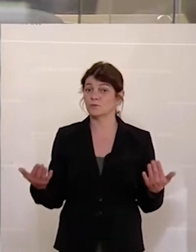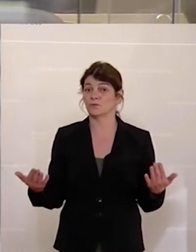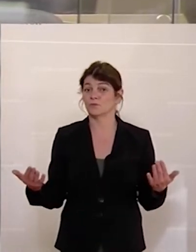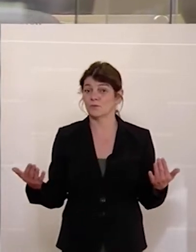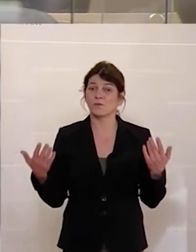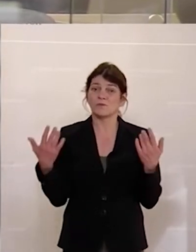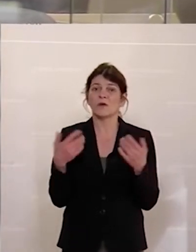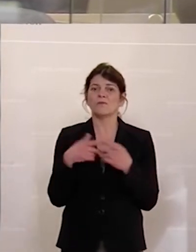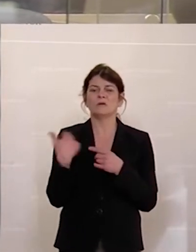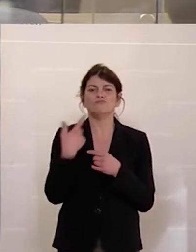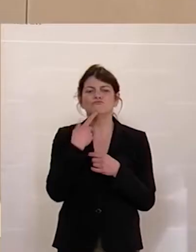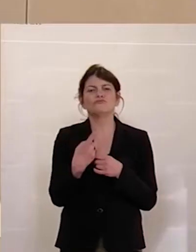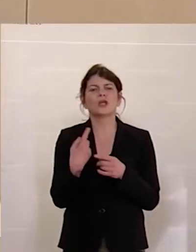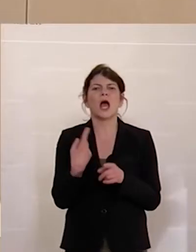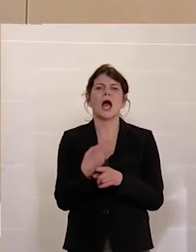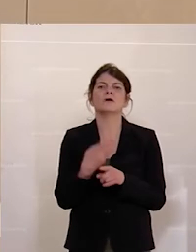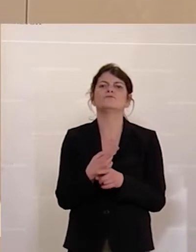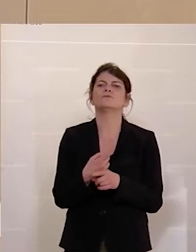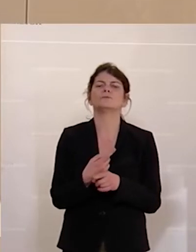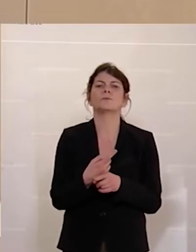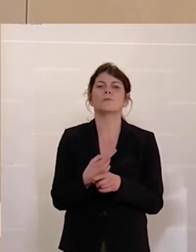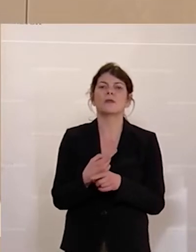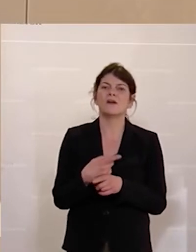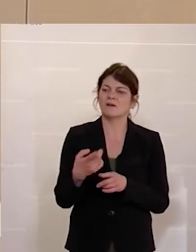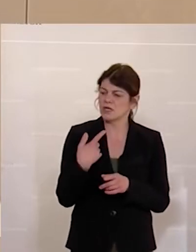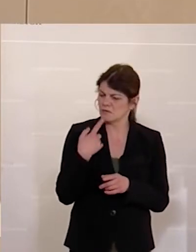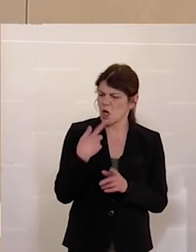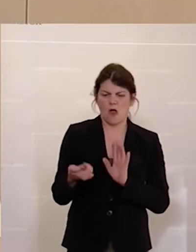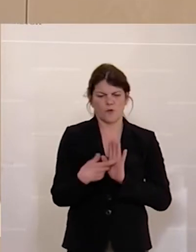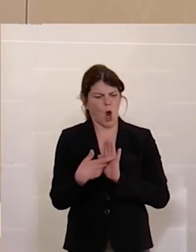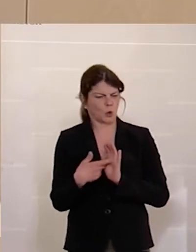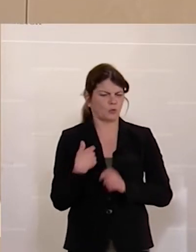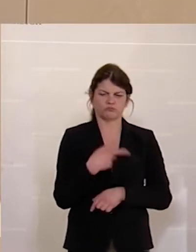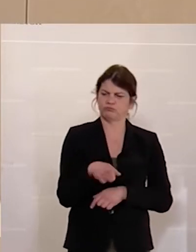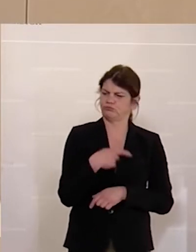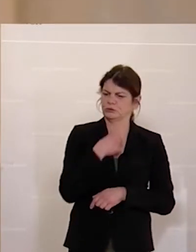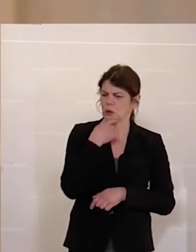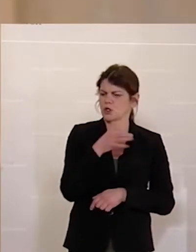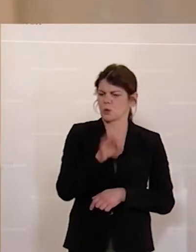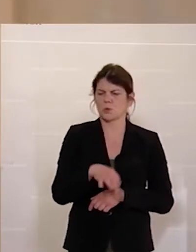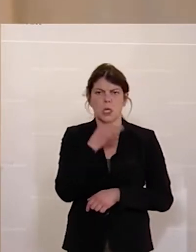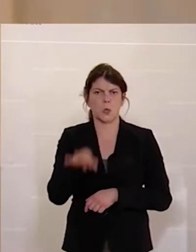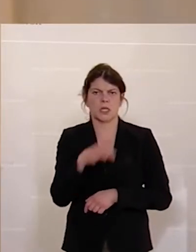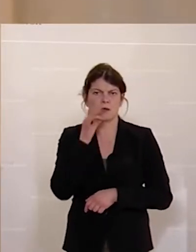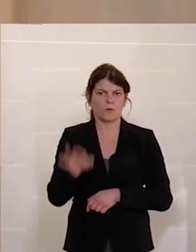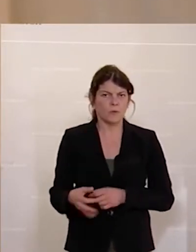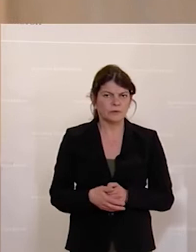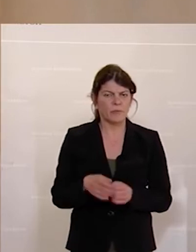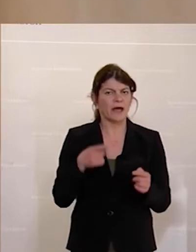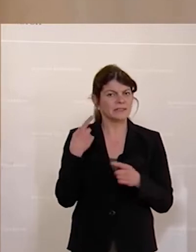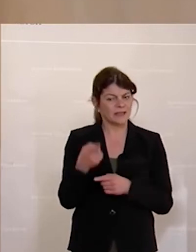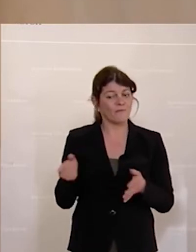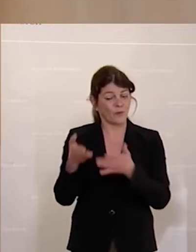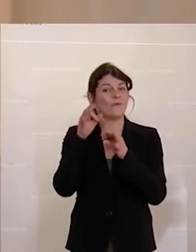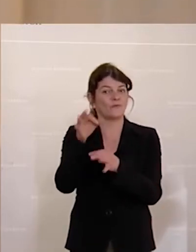Und weil es geheißen hat, wir finden die Reformen alle nicht gut, die für den Wirtschaftsstandort